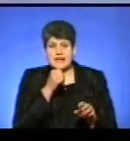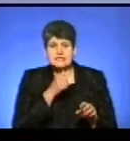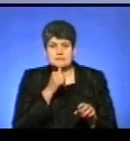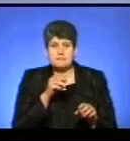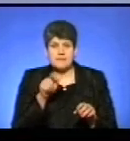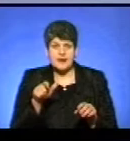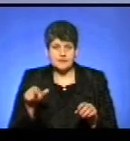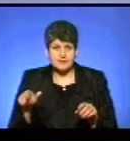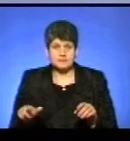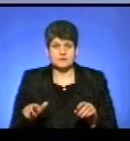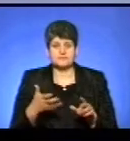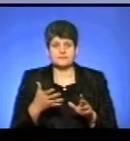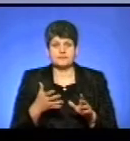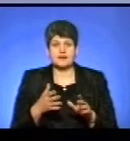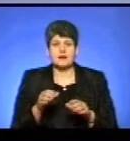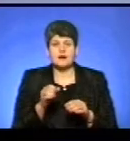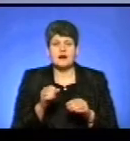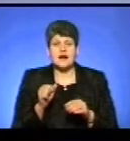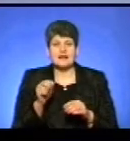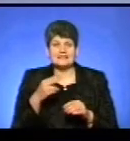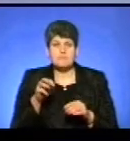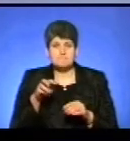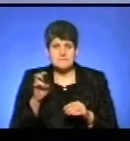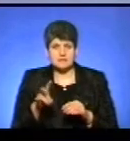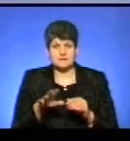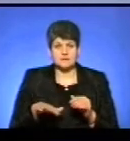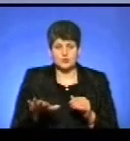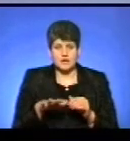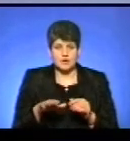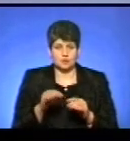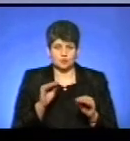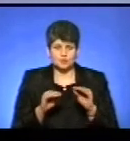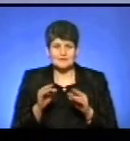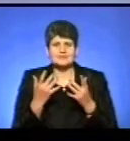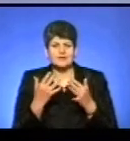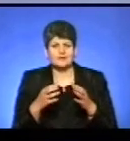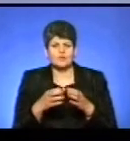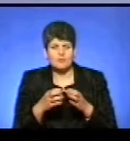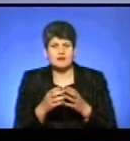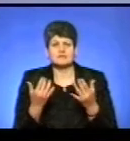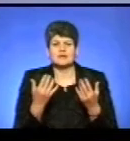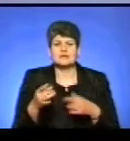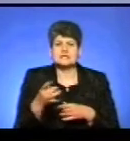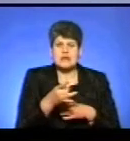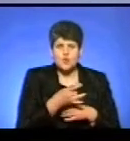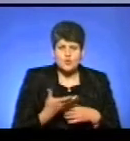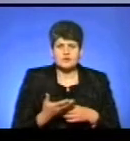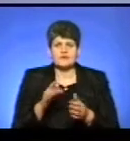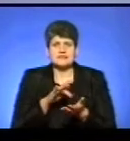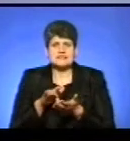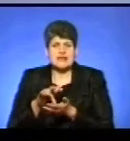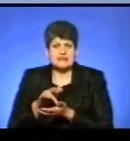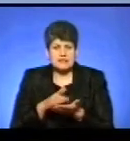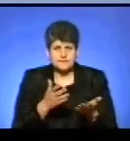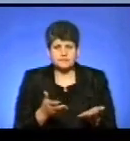щодо адмінтерустрою взагалі в області, як б вона мала виглядати, кількість громад, кількість районів, кількість центрів,